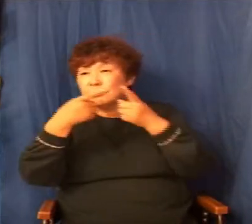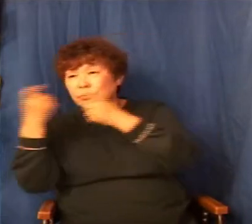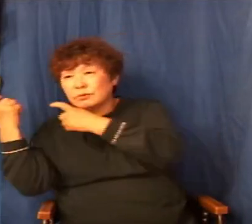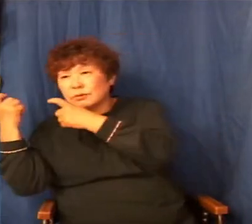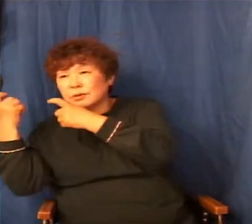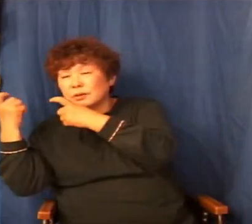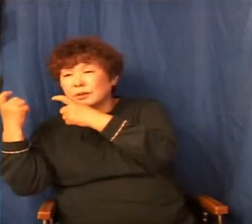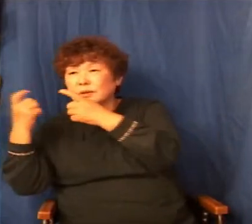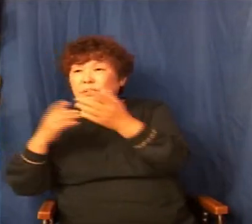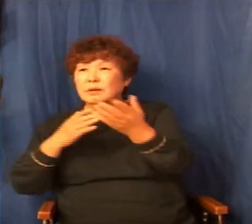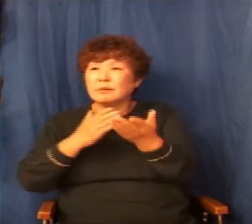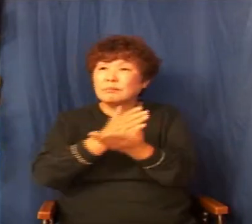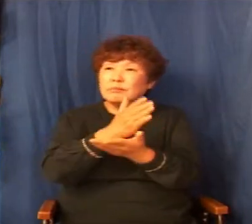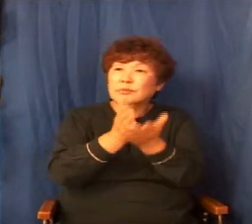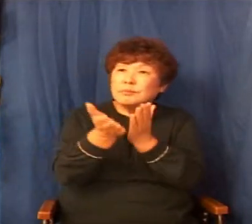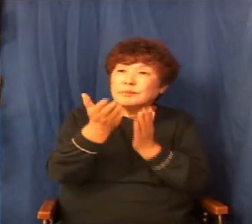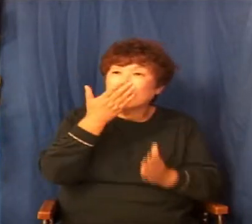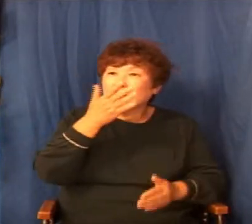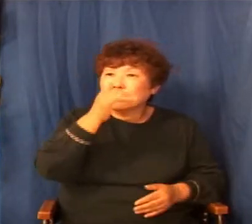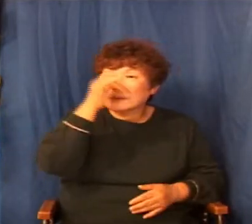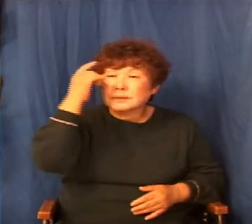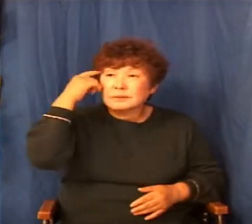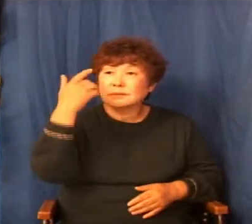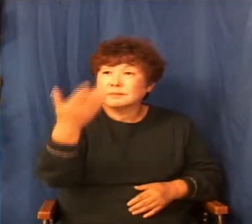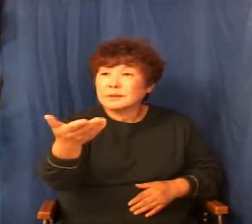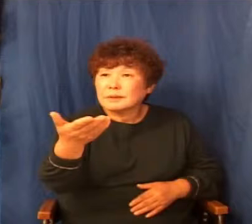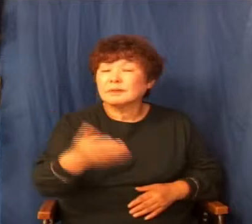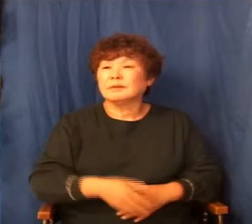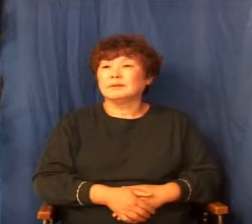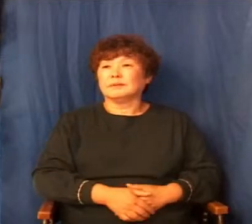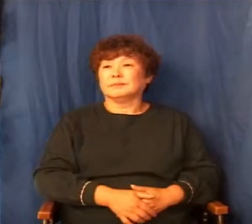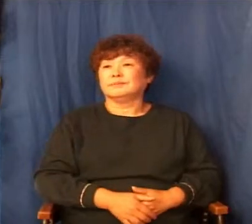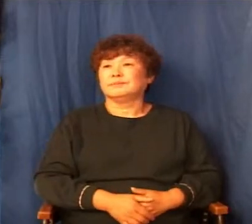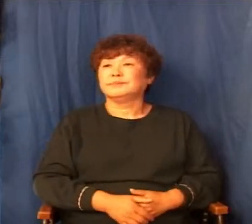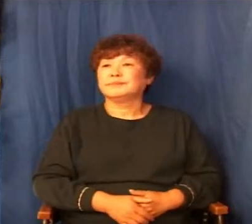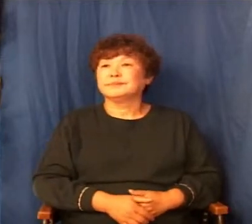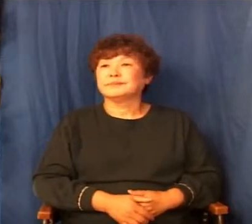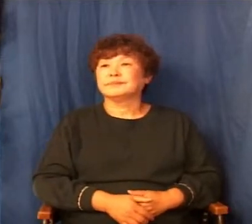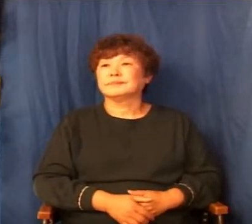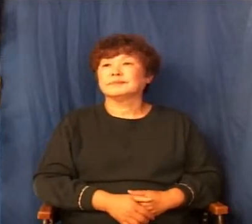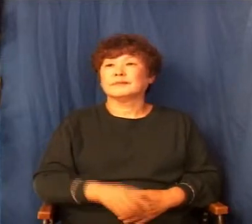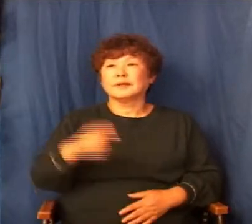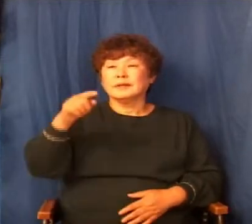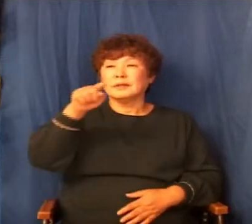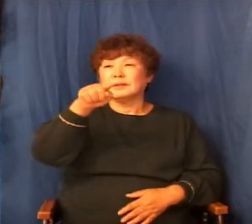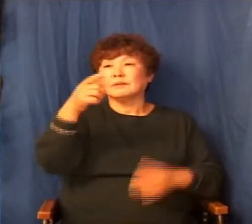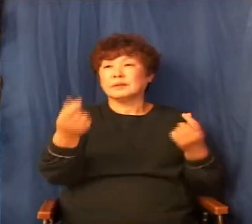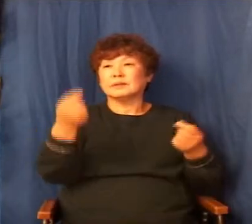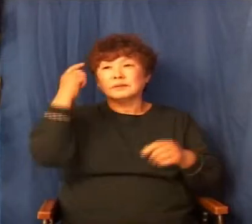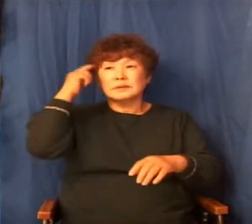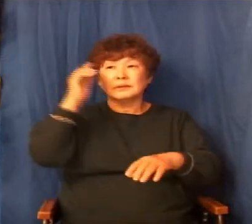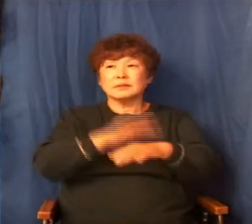깨닫을 거냐 그런 지혜가 우리에게 있습니까?